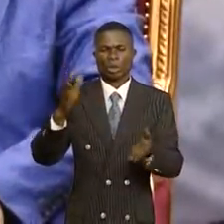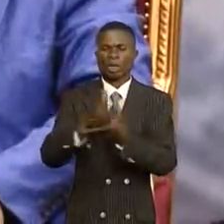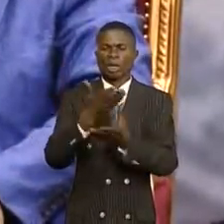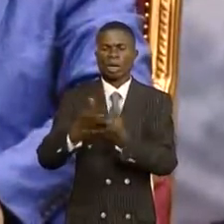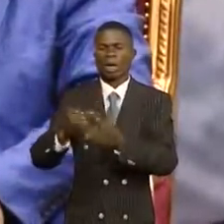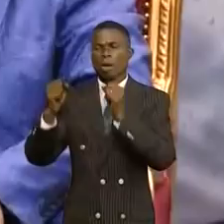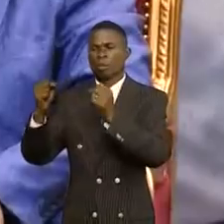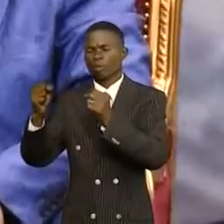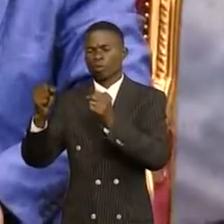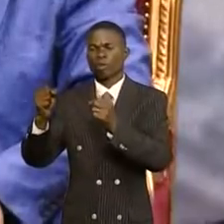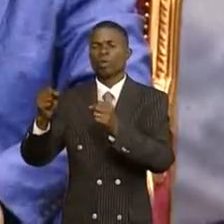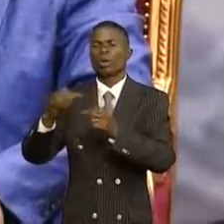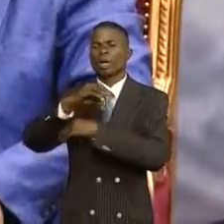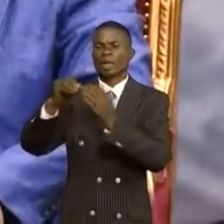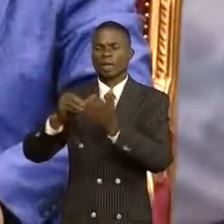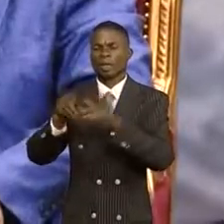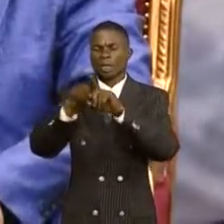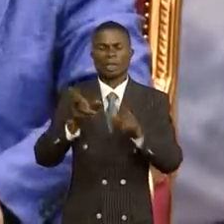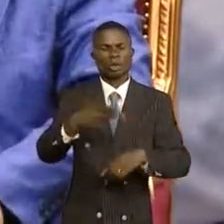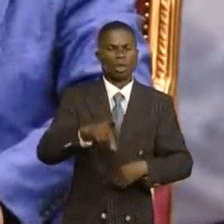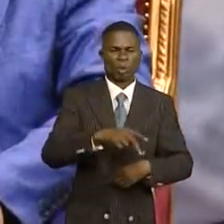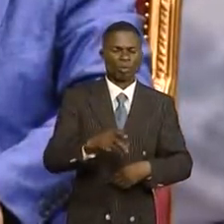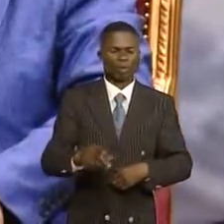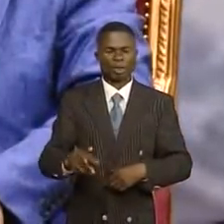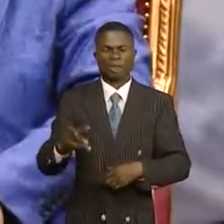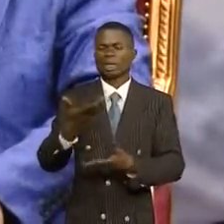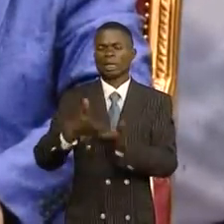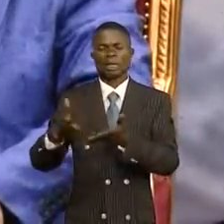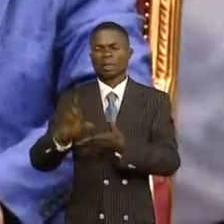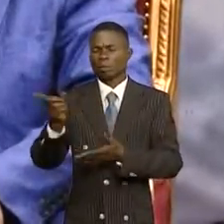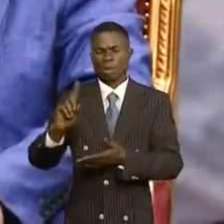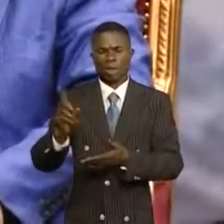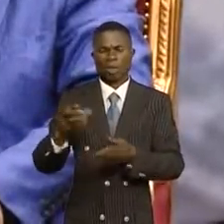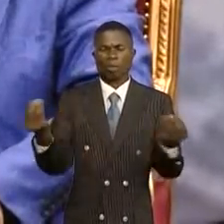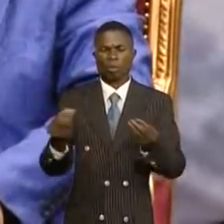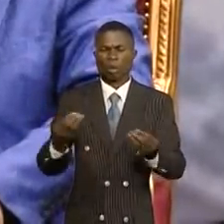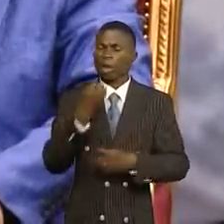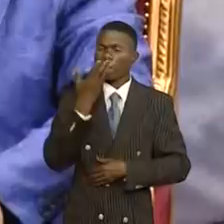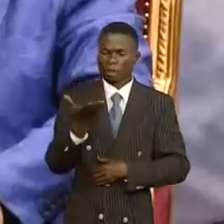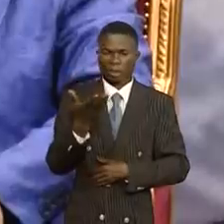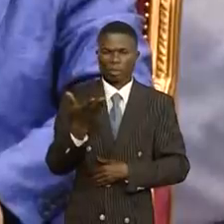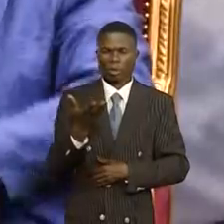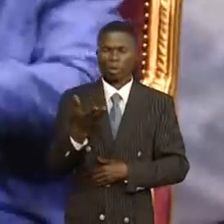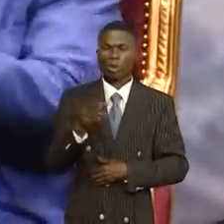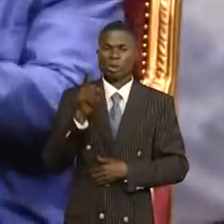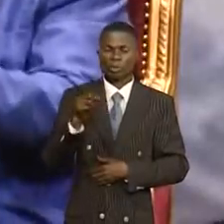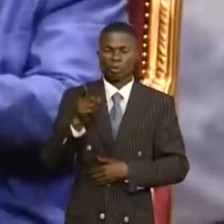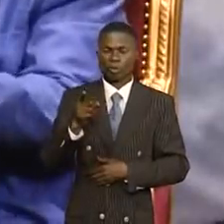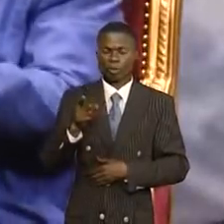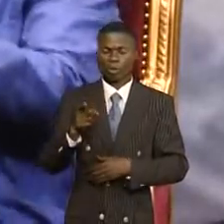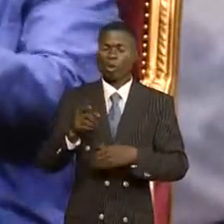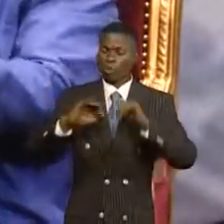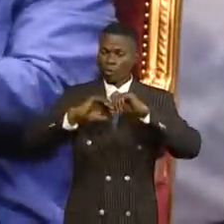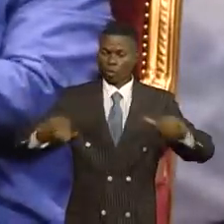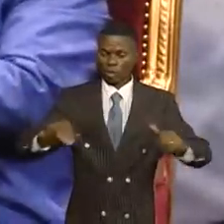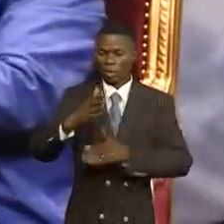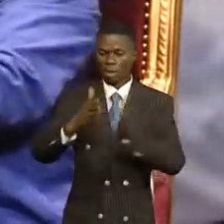pouvoir central et les provinces. Pour quelles raisons ? Parce que si vous coupez les ressources de l'État